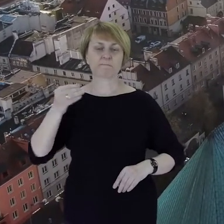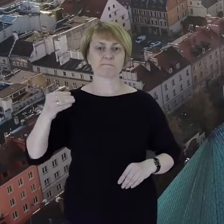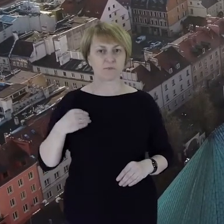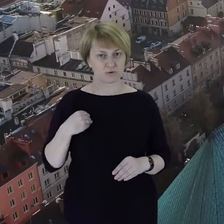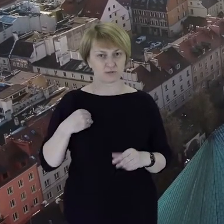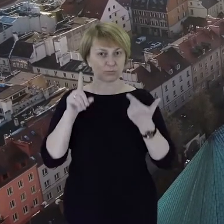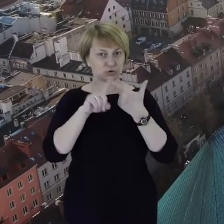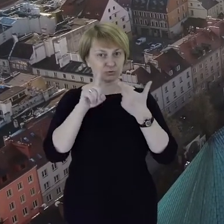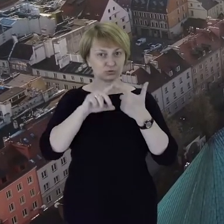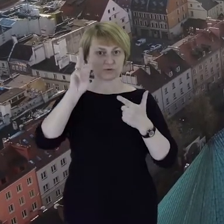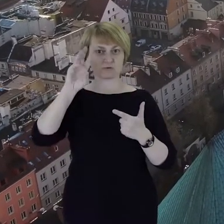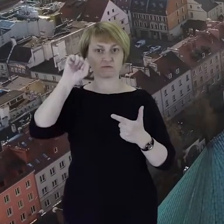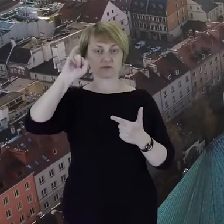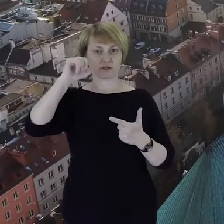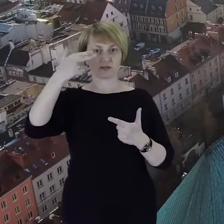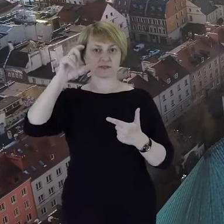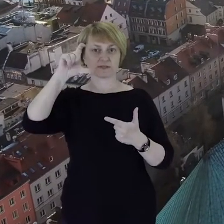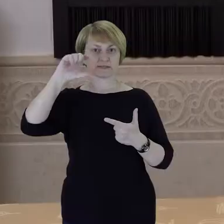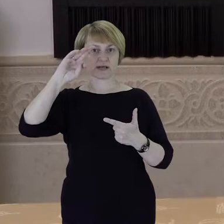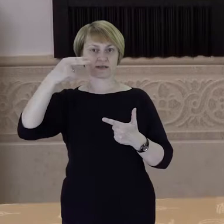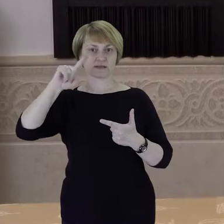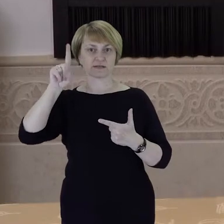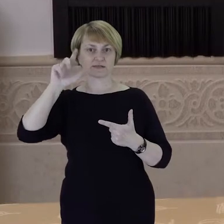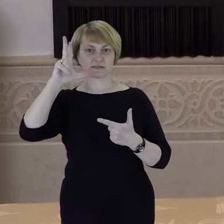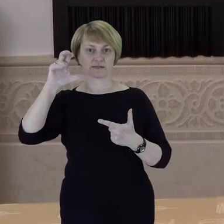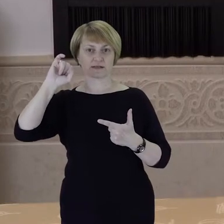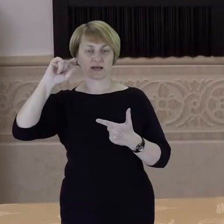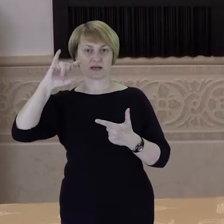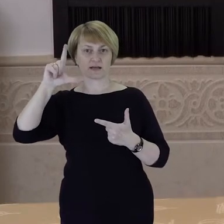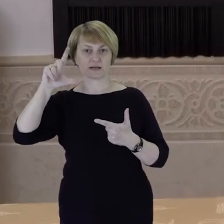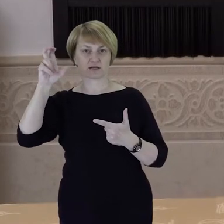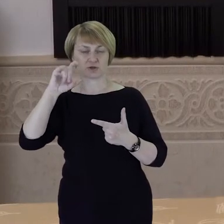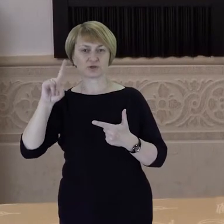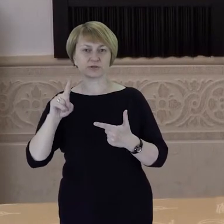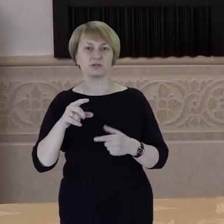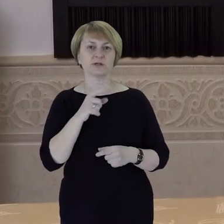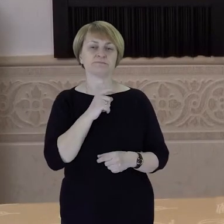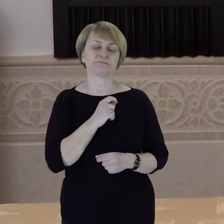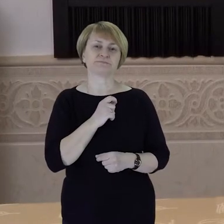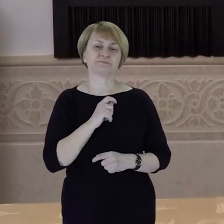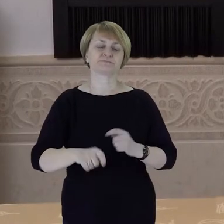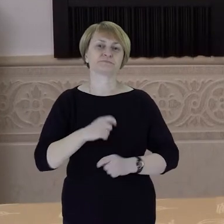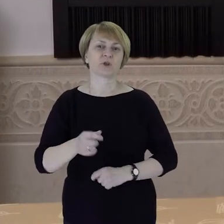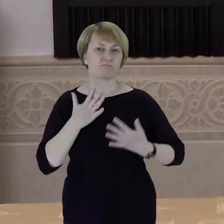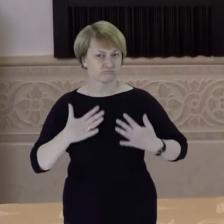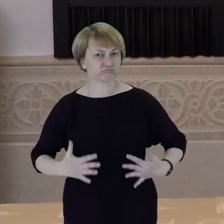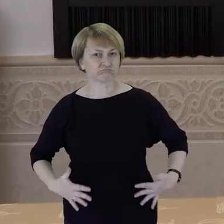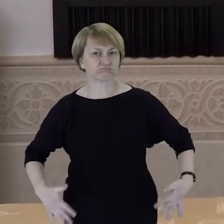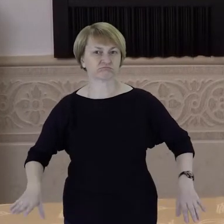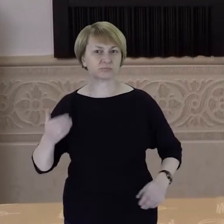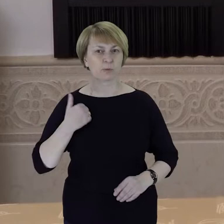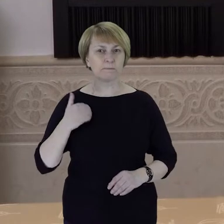Wincenty z Kielczyn, dominikanin, ułożył, to się z łacińska nazywało,